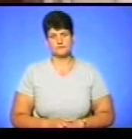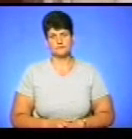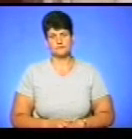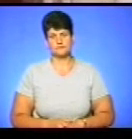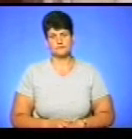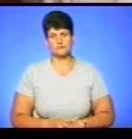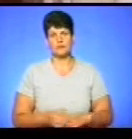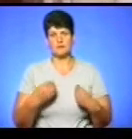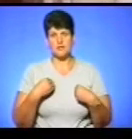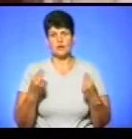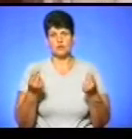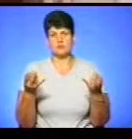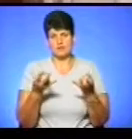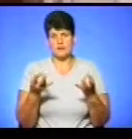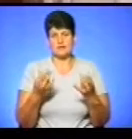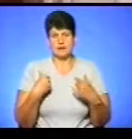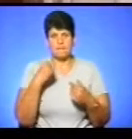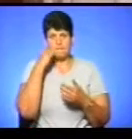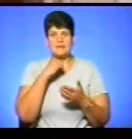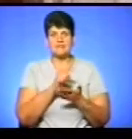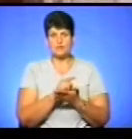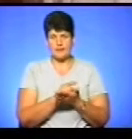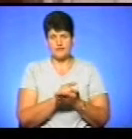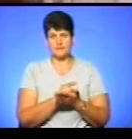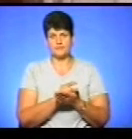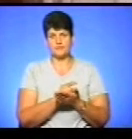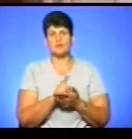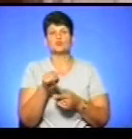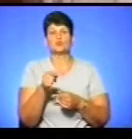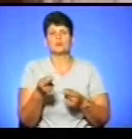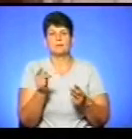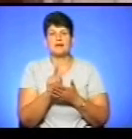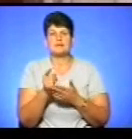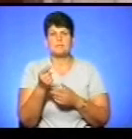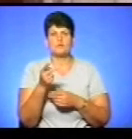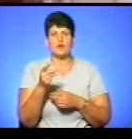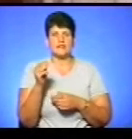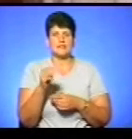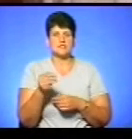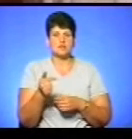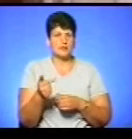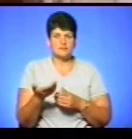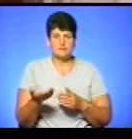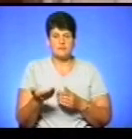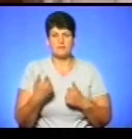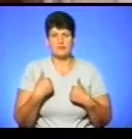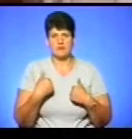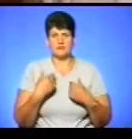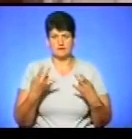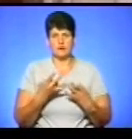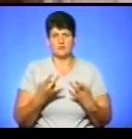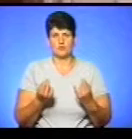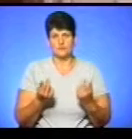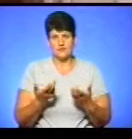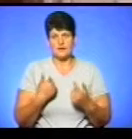Мені гроші потрібні, бо я пенсіонерка, що тої пенсії півтора тисячі, то мені потрібні.